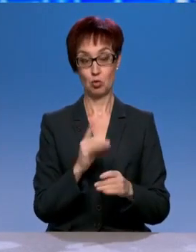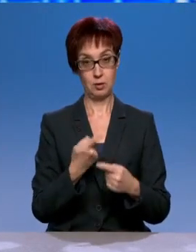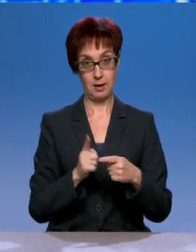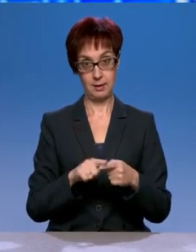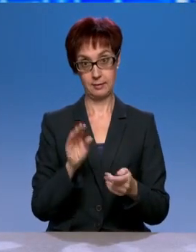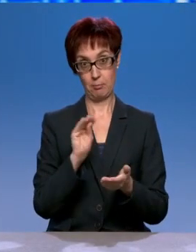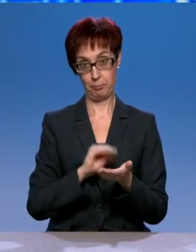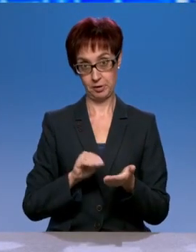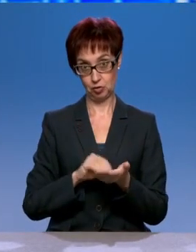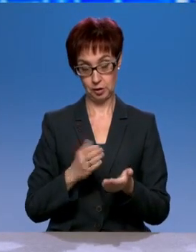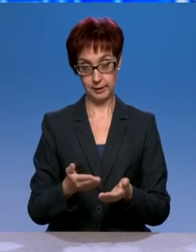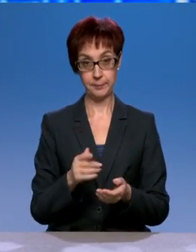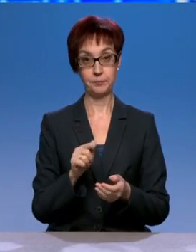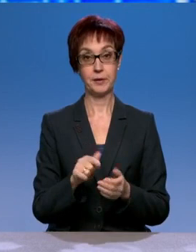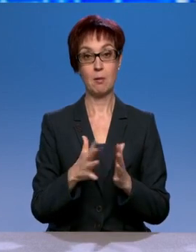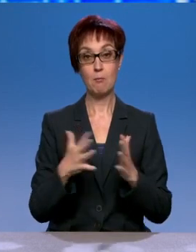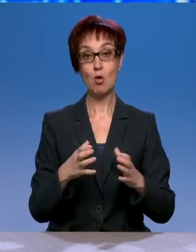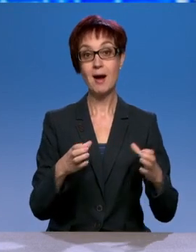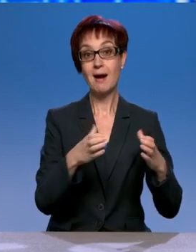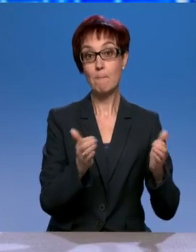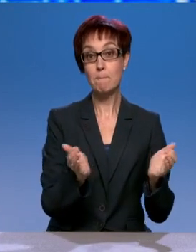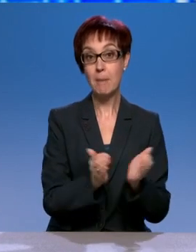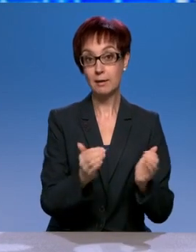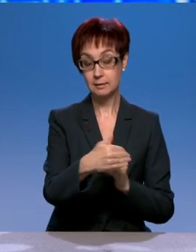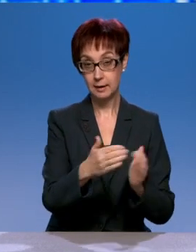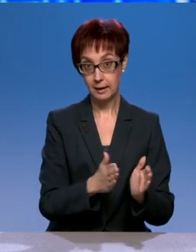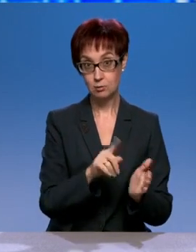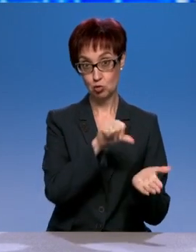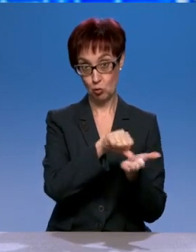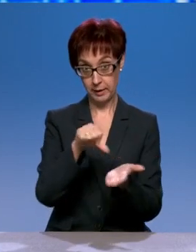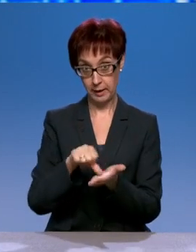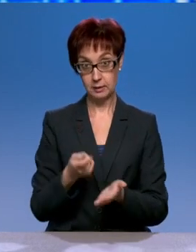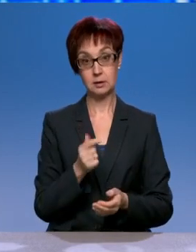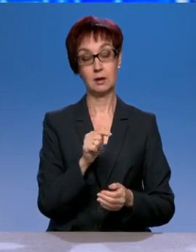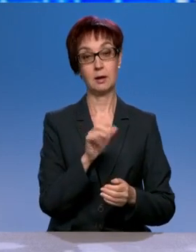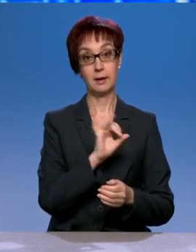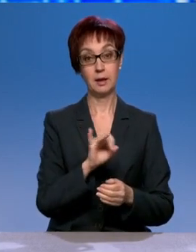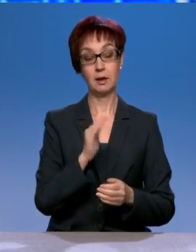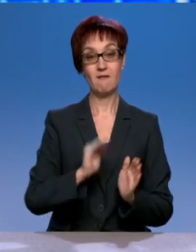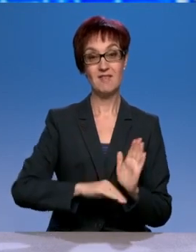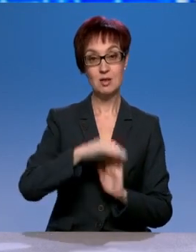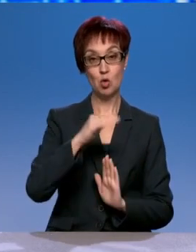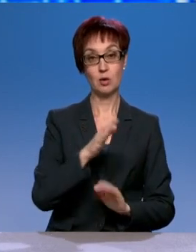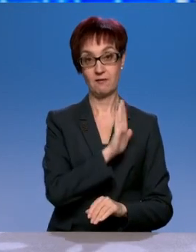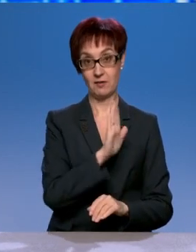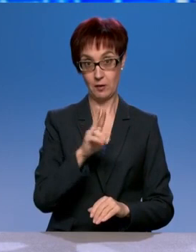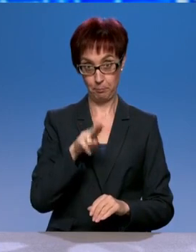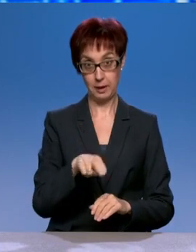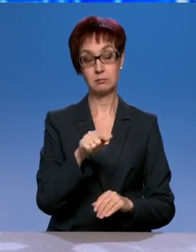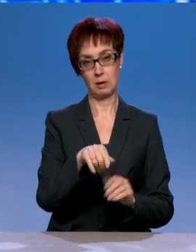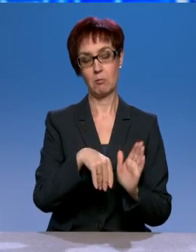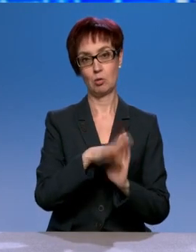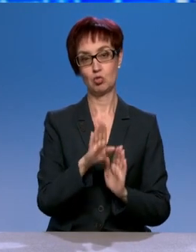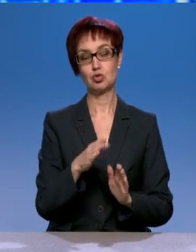высоким уровнем валового регионального продукта, там, в принципе, лучше. Вот Калининградская область,